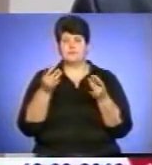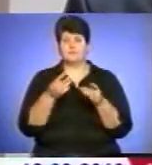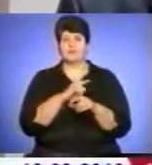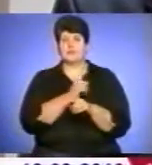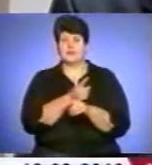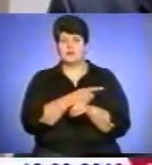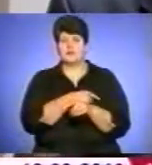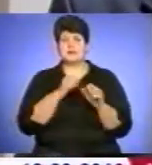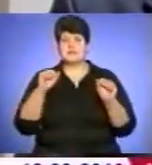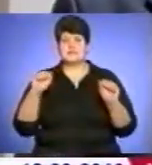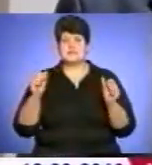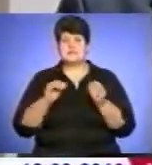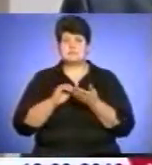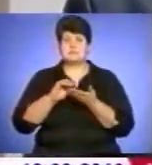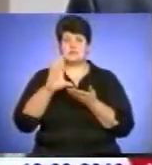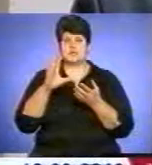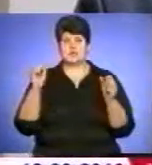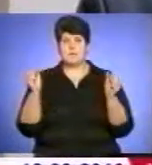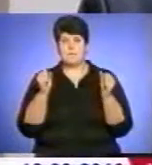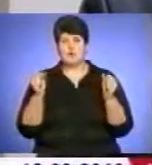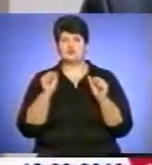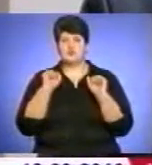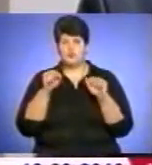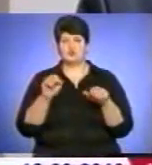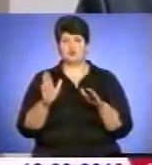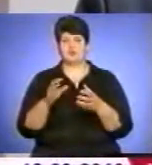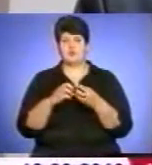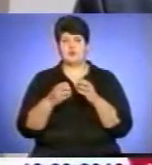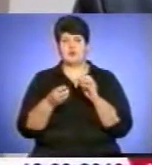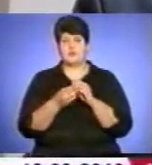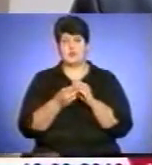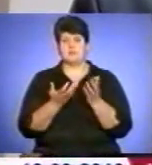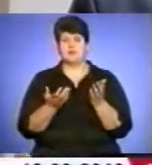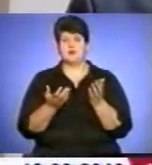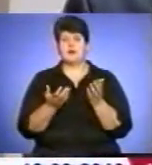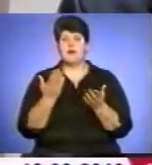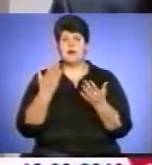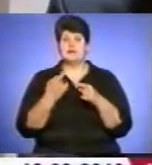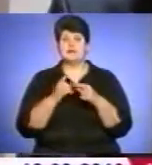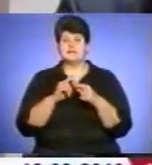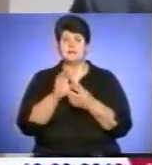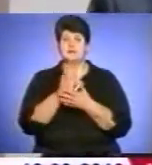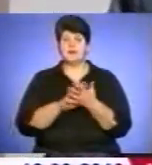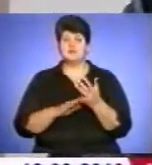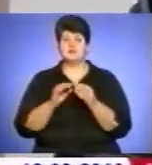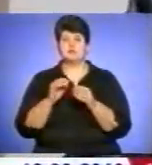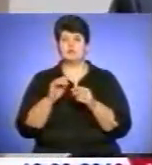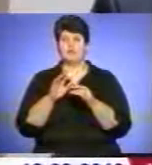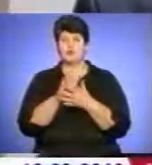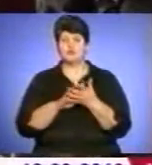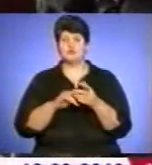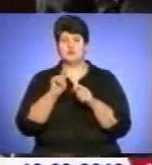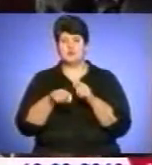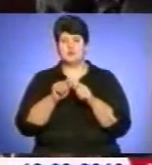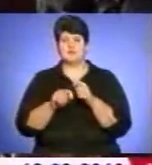морозу, можна сказати, можуть бути проблеми з перезимівлі озими. Але це ми далі продовжуємо моніторинг і працюємо над